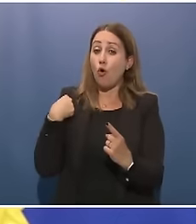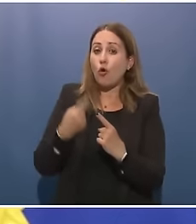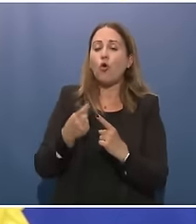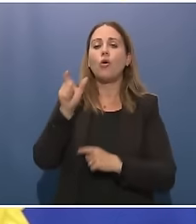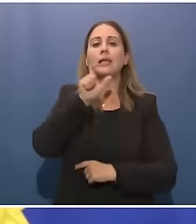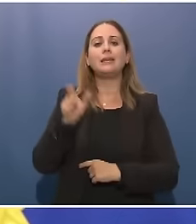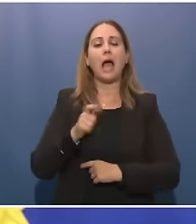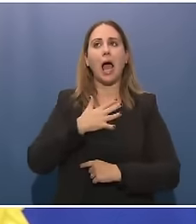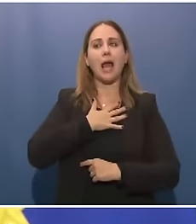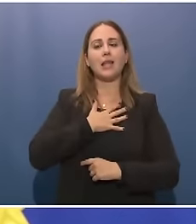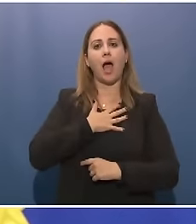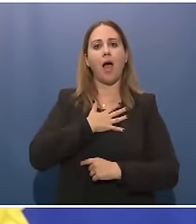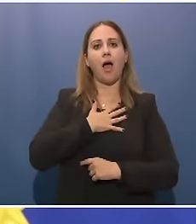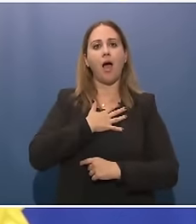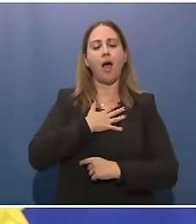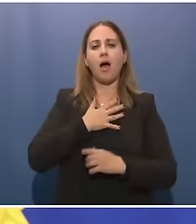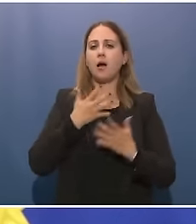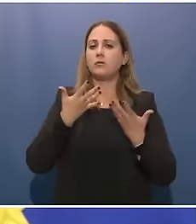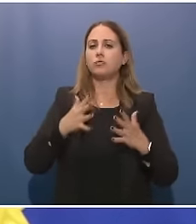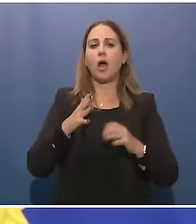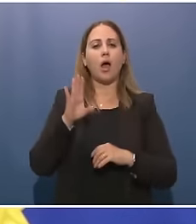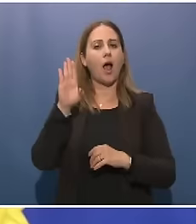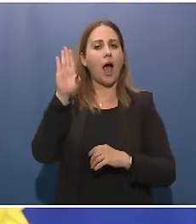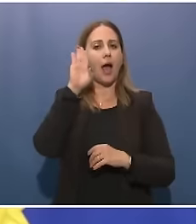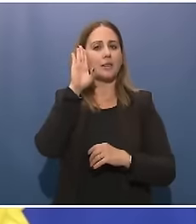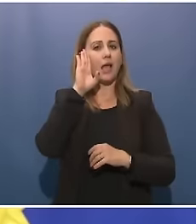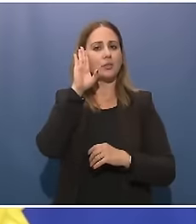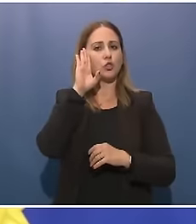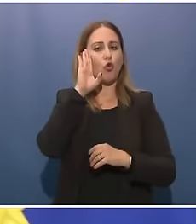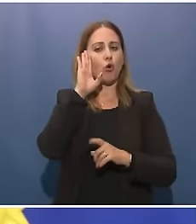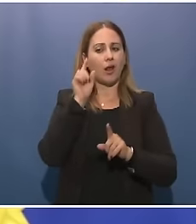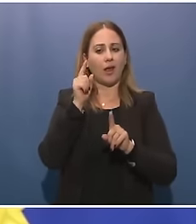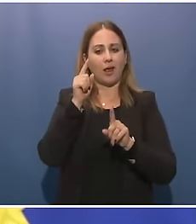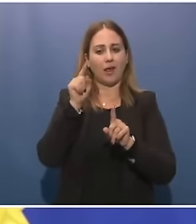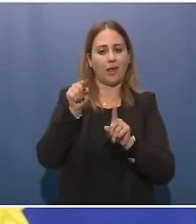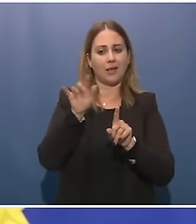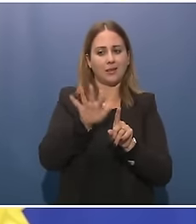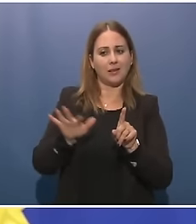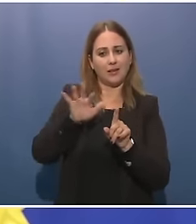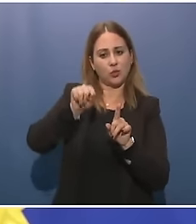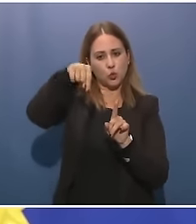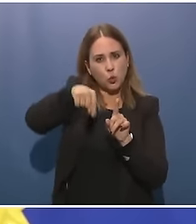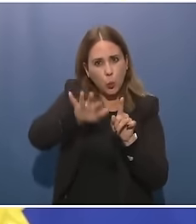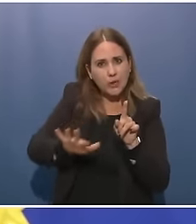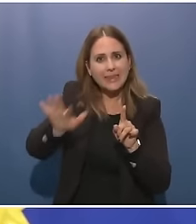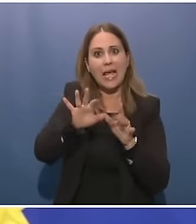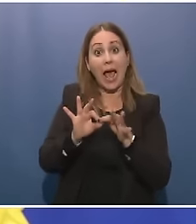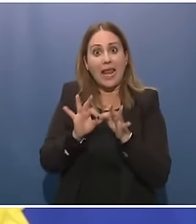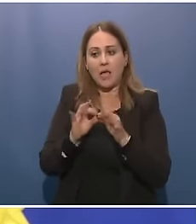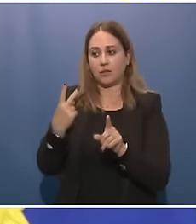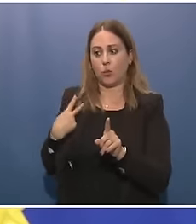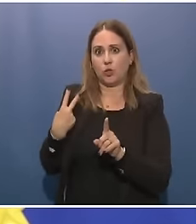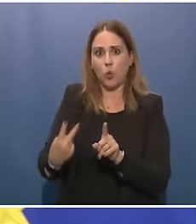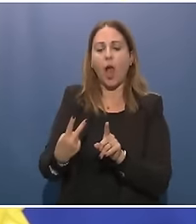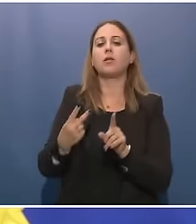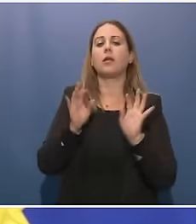attenzione alla dimensione del fianco sud dell'alleanza in questi due anni che ha portato all'ultimo vertice della